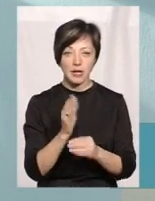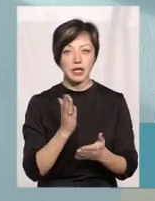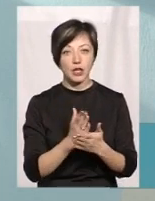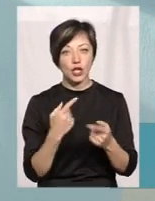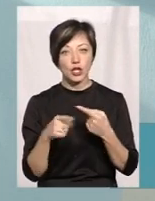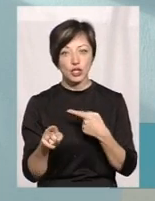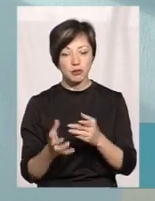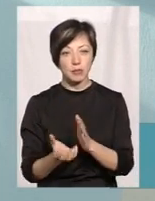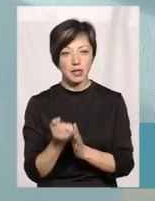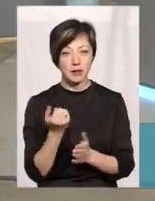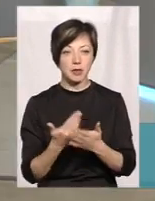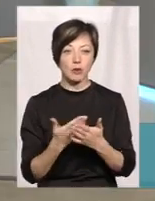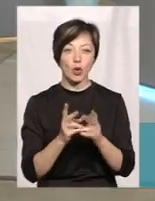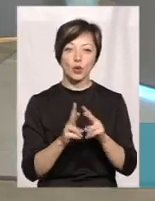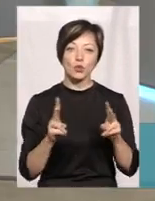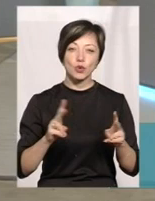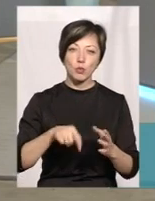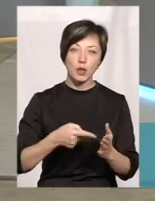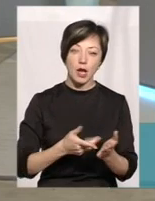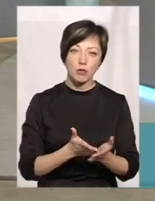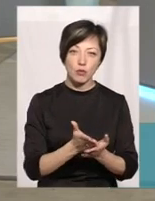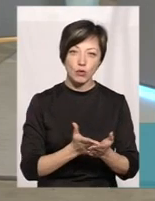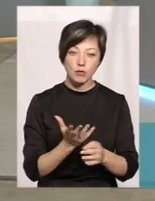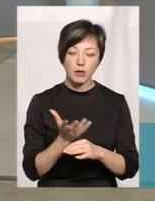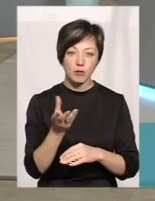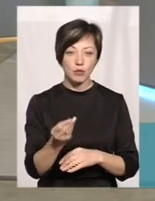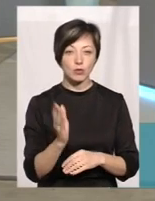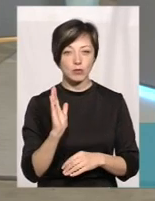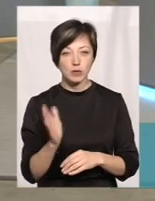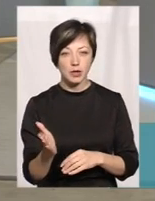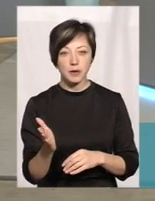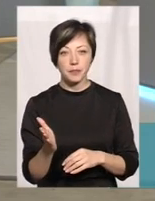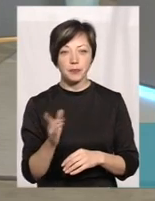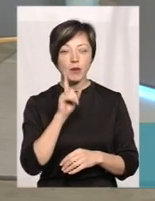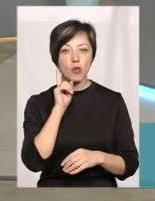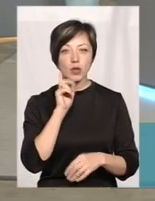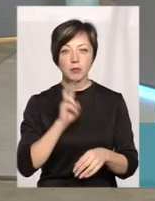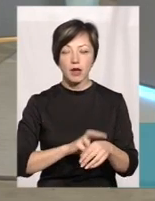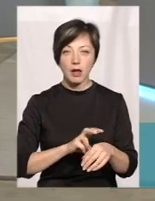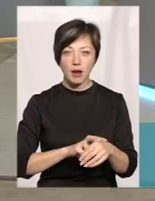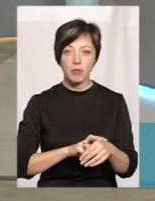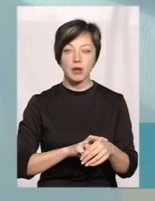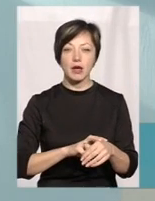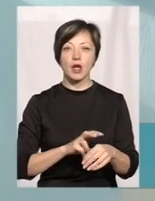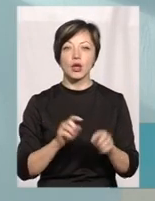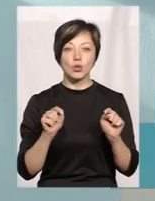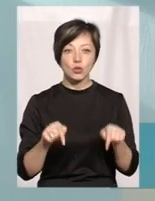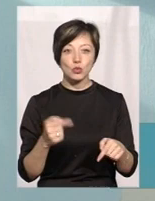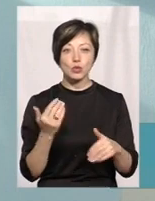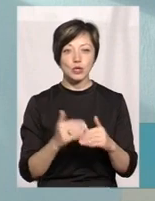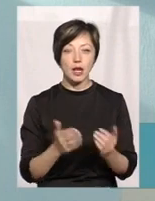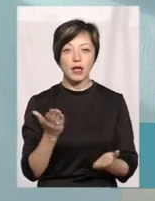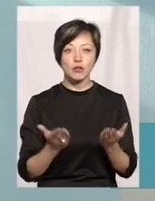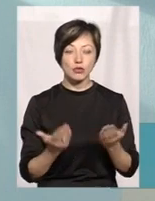Є інші підтримки, там хтось комунальні послуги буде проплачувати молодим лікарям. Тобто, тут вже,